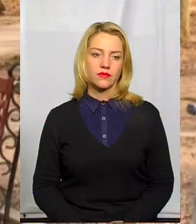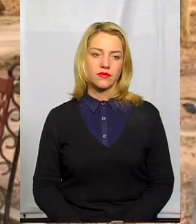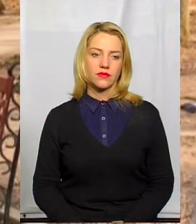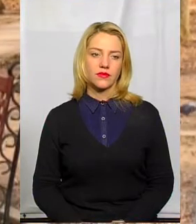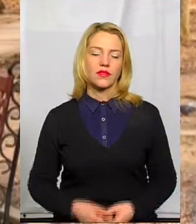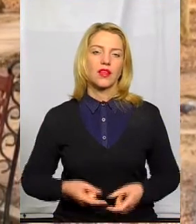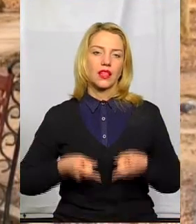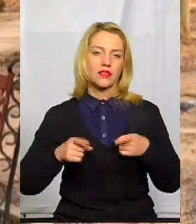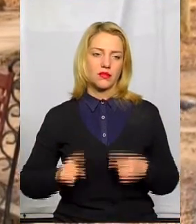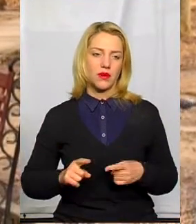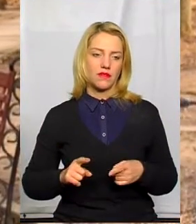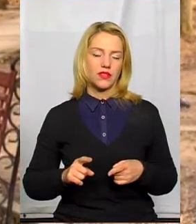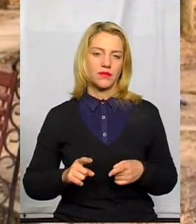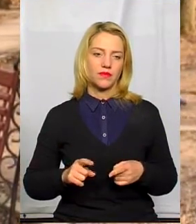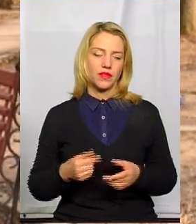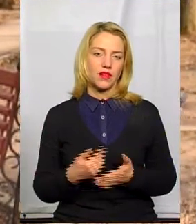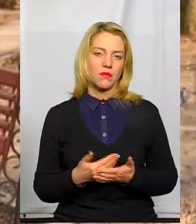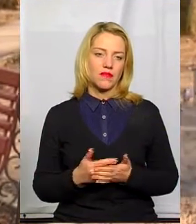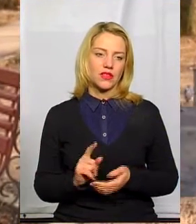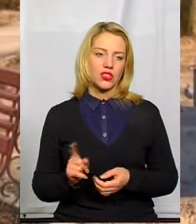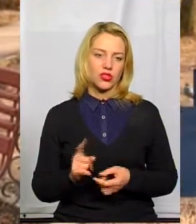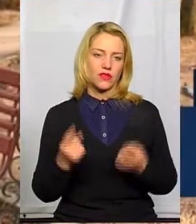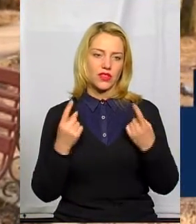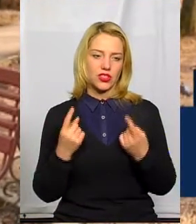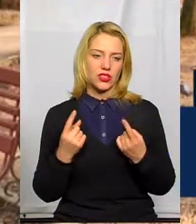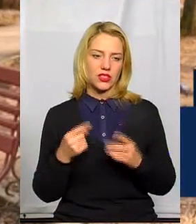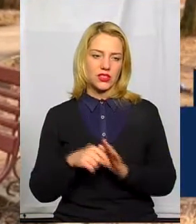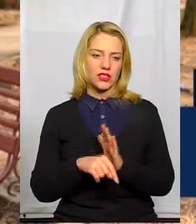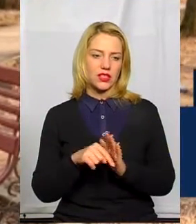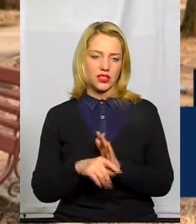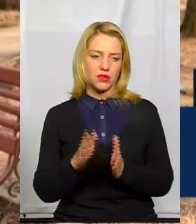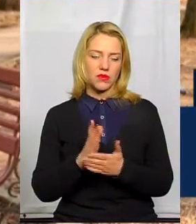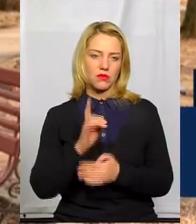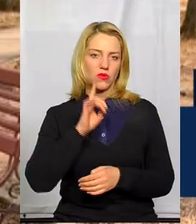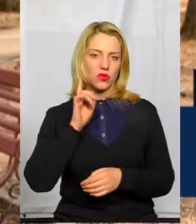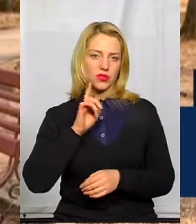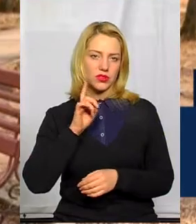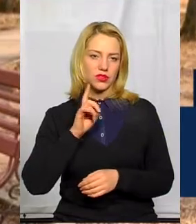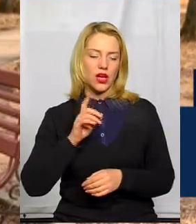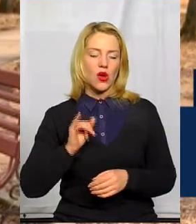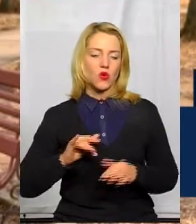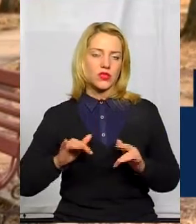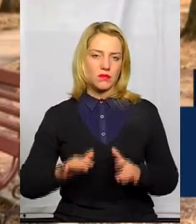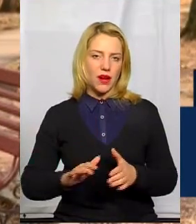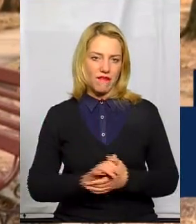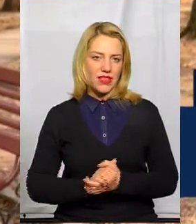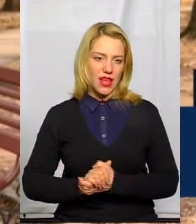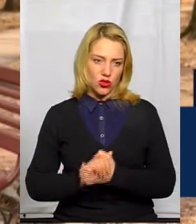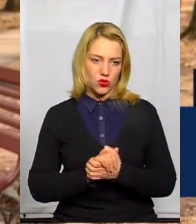Насправді, напевно, що величезне значення має молодь у справі єдності, тому що